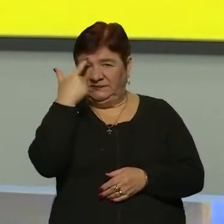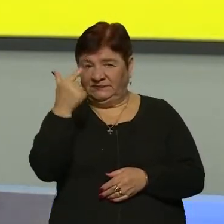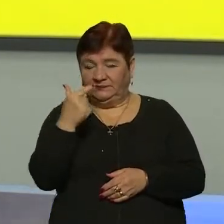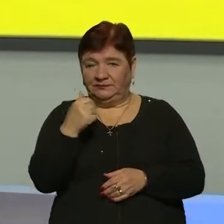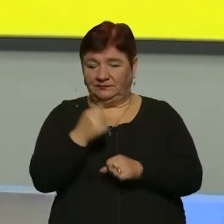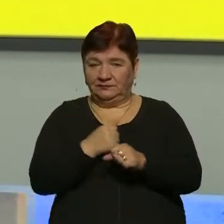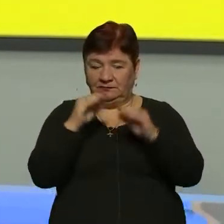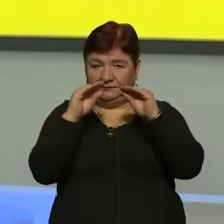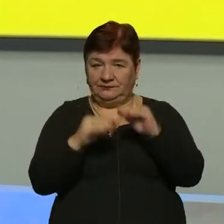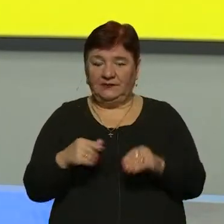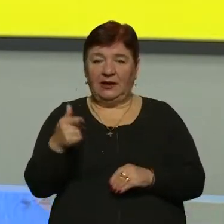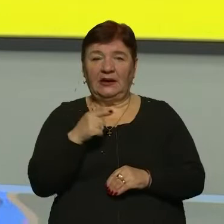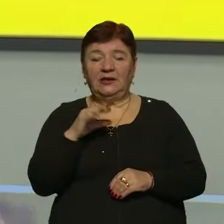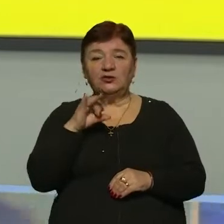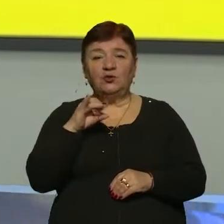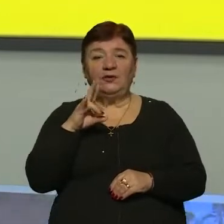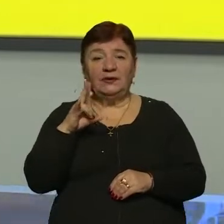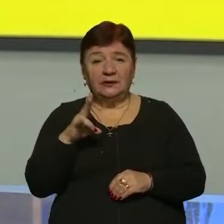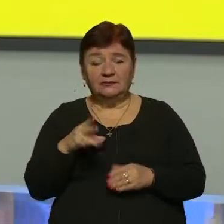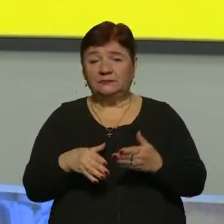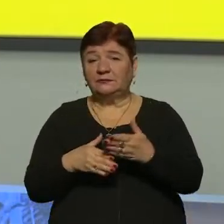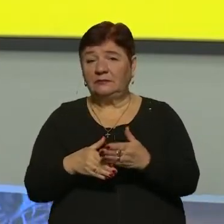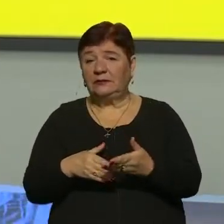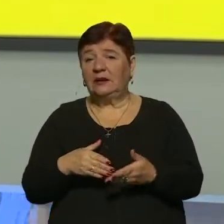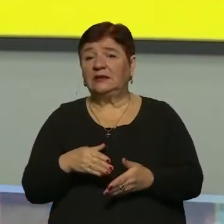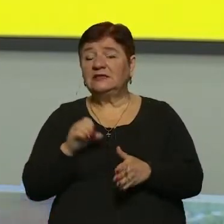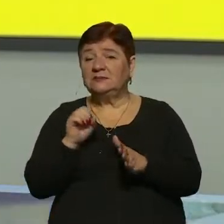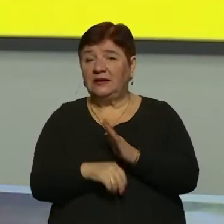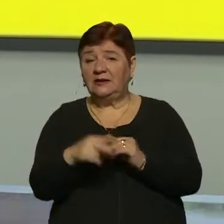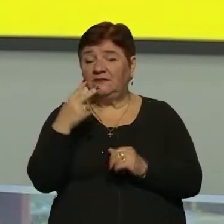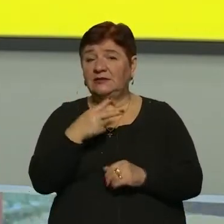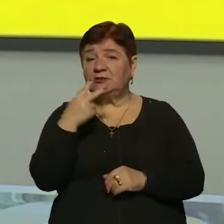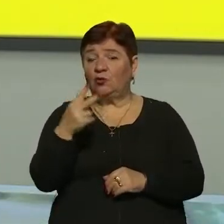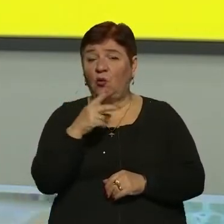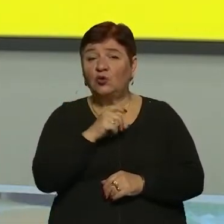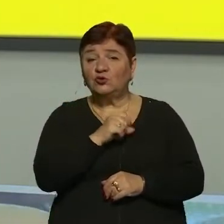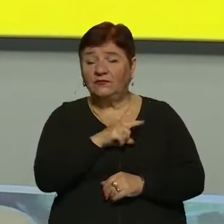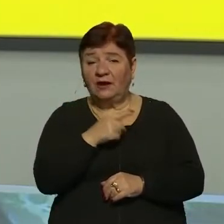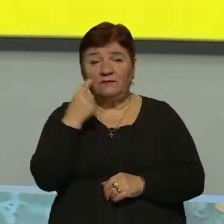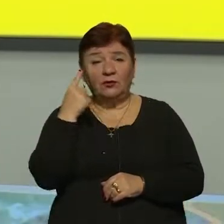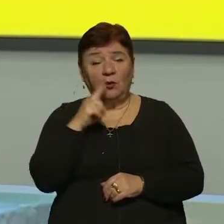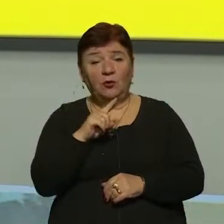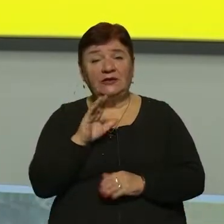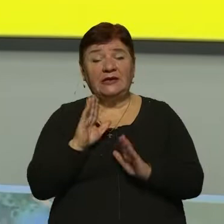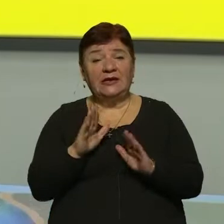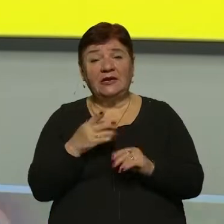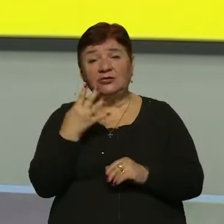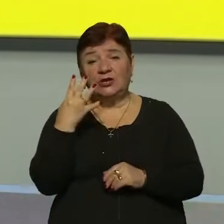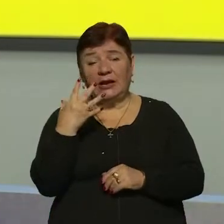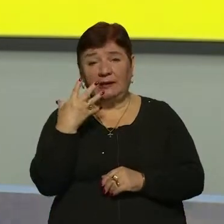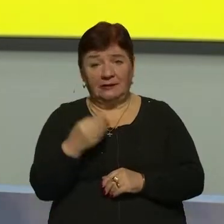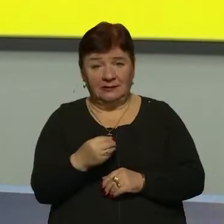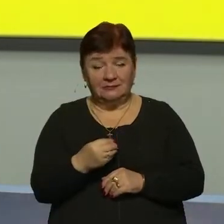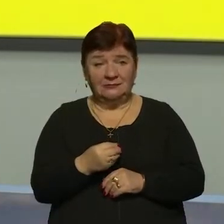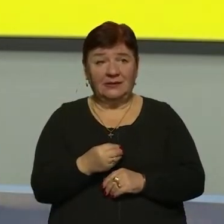його розробників Геннадій Сульдін. Ракету за допомогою застосунку збили ще 22 жовтня, але відомим про це стало лише через 4 дні.